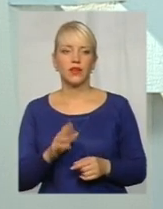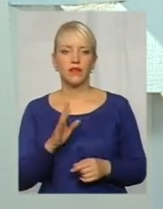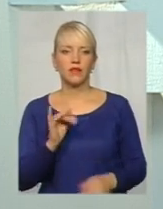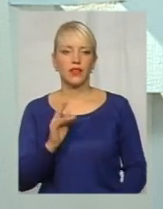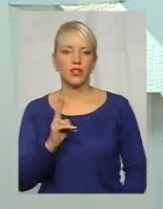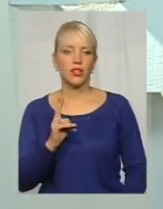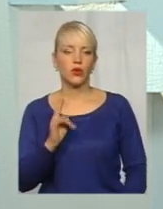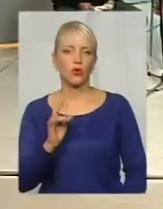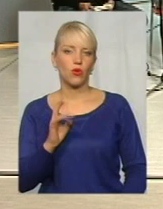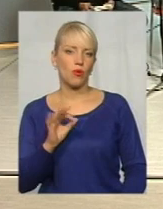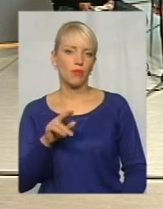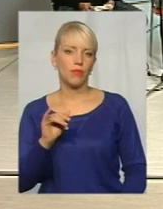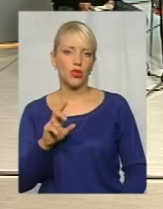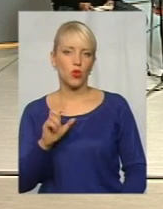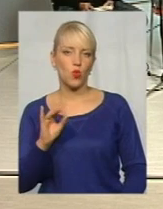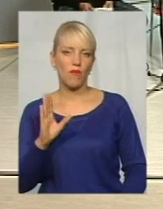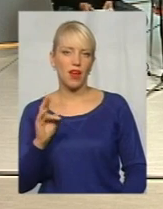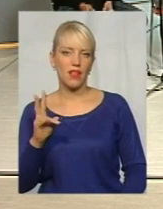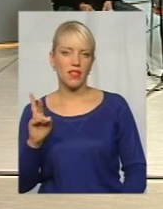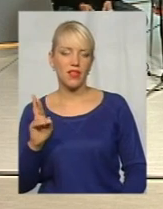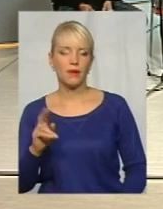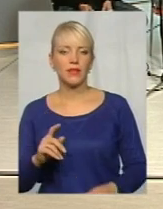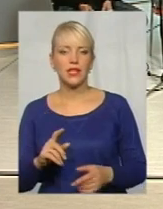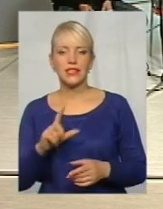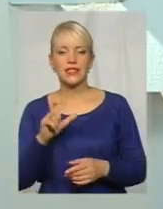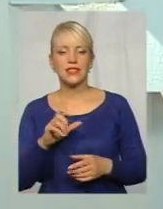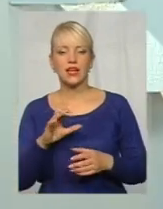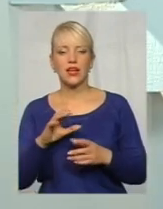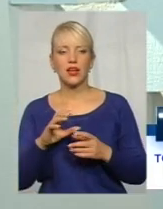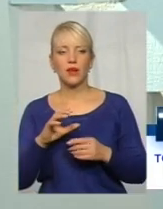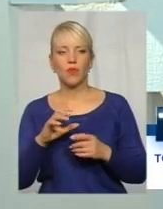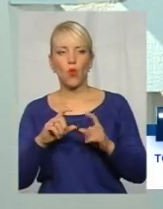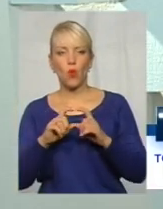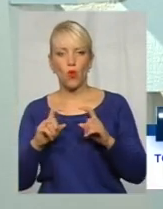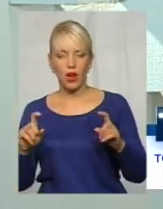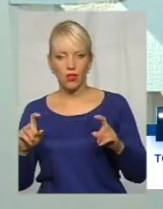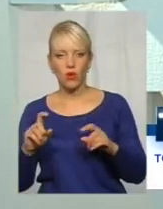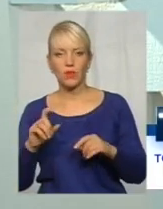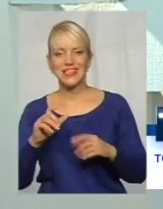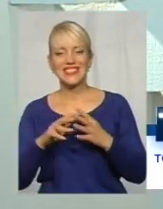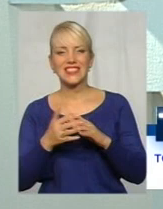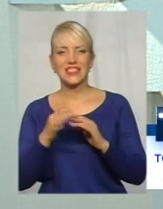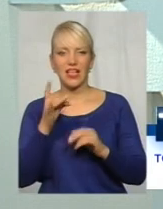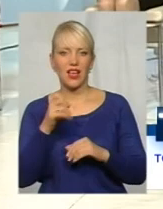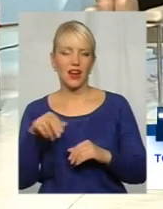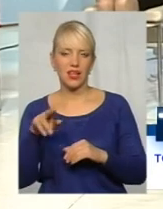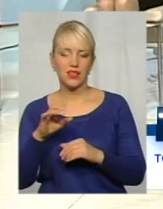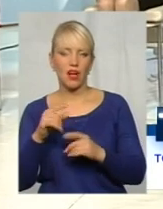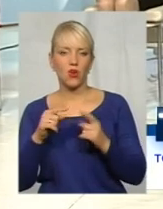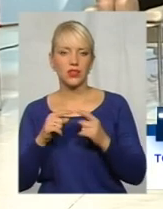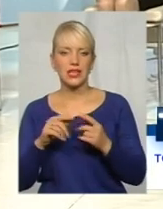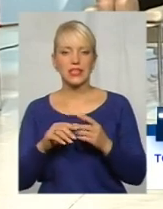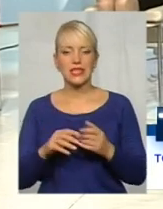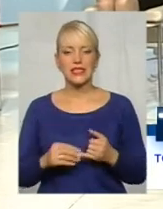ця процедура відбувається, із органом місцевого суб'єкту, тобто з цією сільською радою, конкретної земельної ділянки,